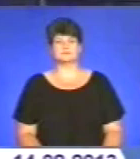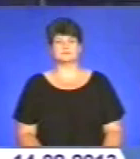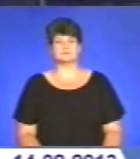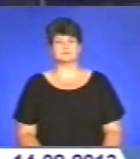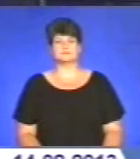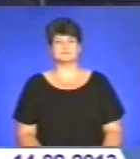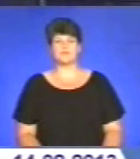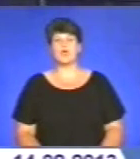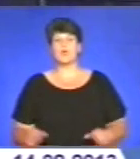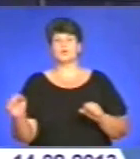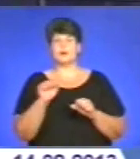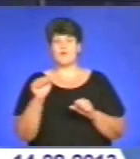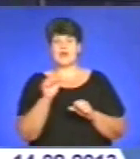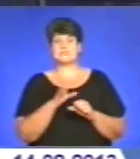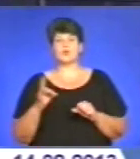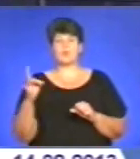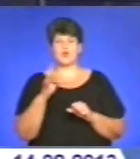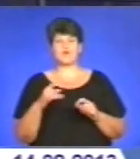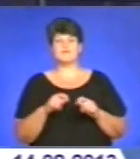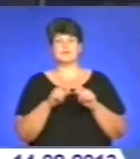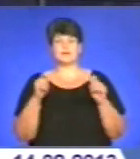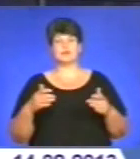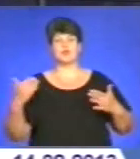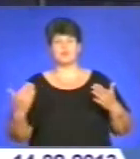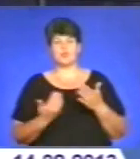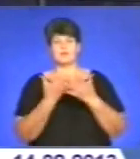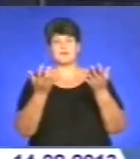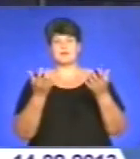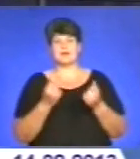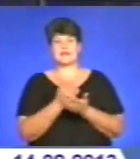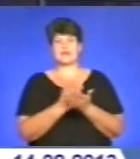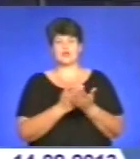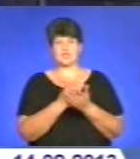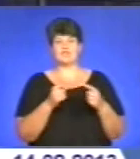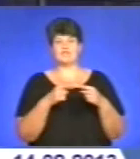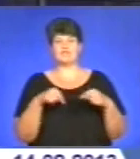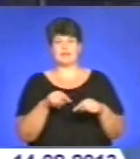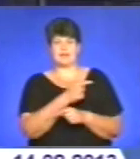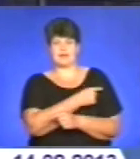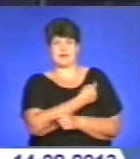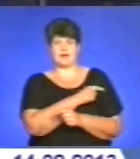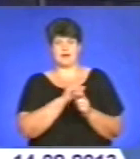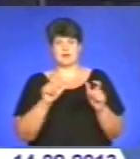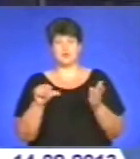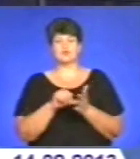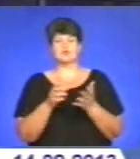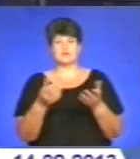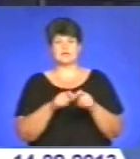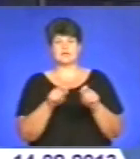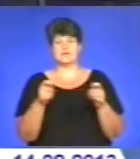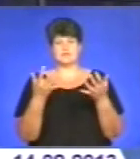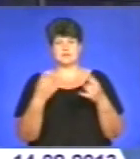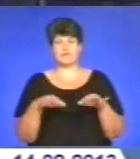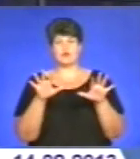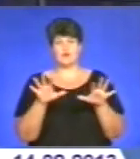У Теребовлянському районі відкрили оновлені приймальне і хірургічне відділення лікарні. Участь у відкритті взяв голова